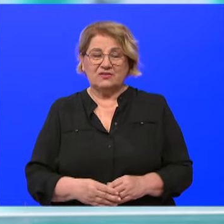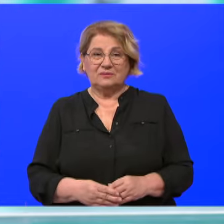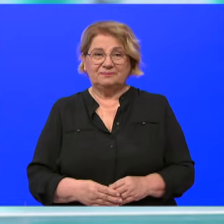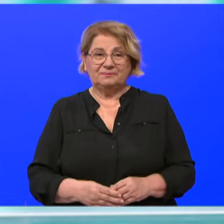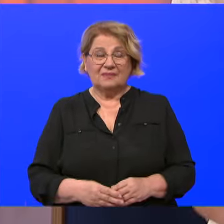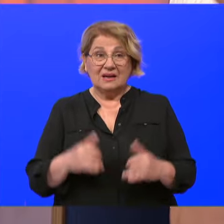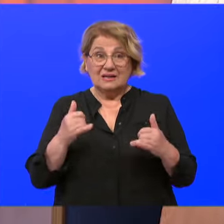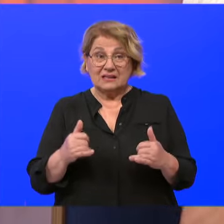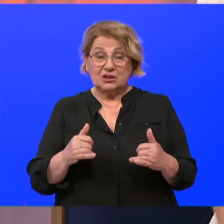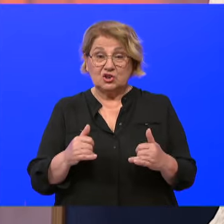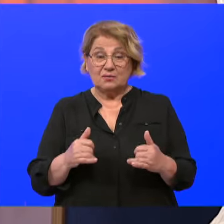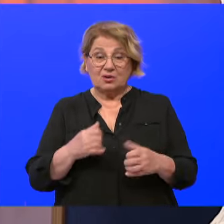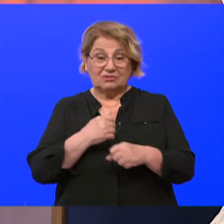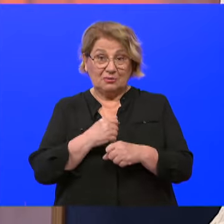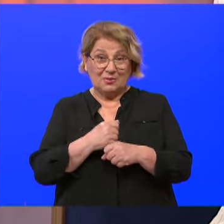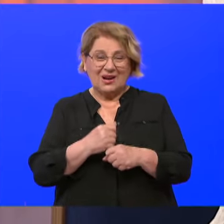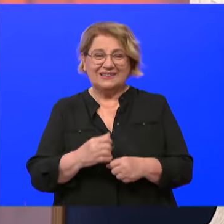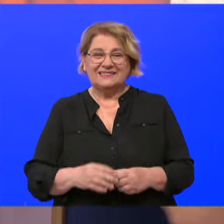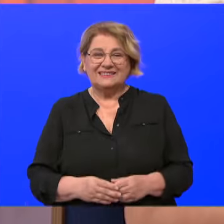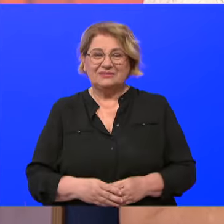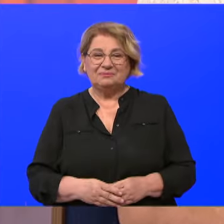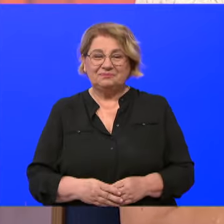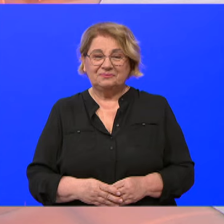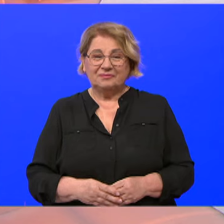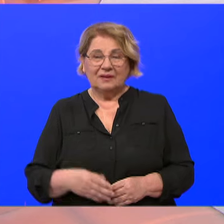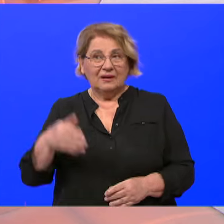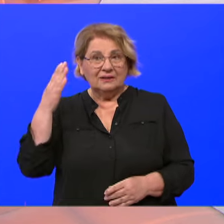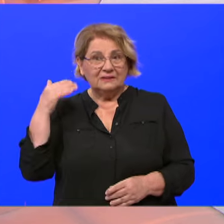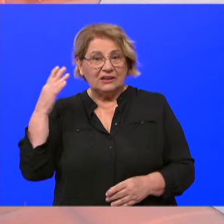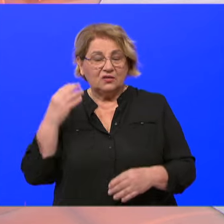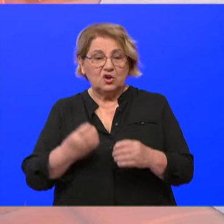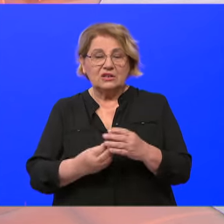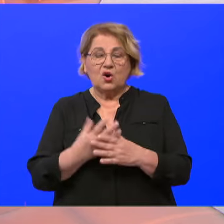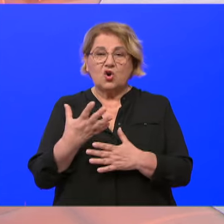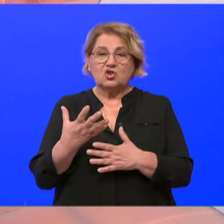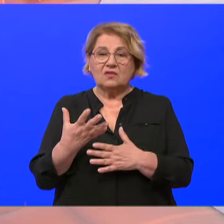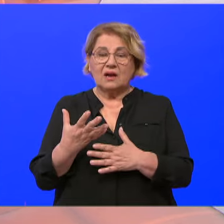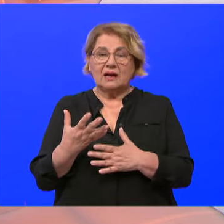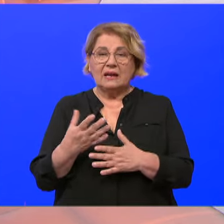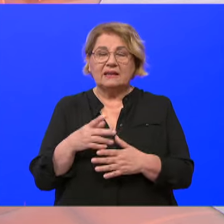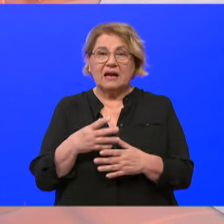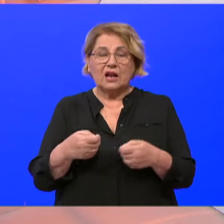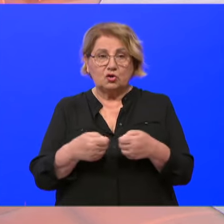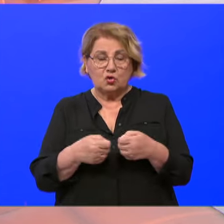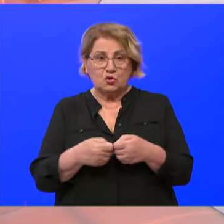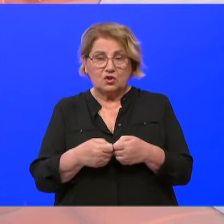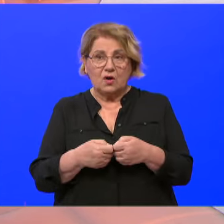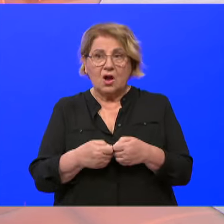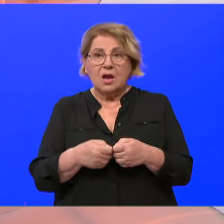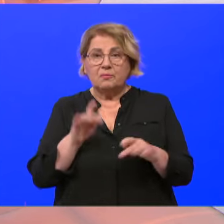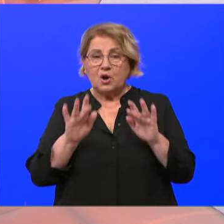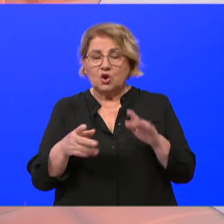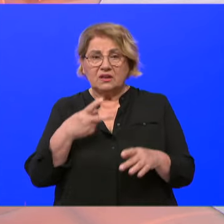Idemo odmah govoriti, idemo raditi. Dakle, nedavno ste osnovali Ligu protiv Raka Makarske rivijere.